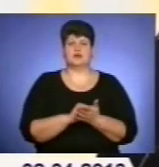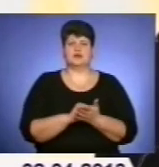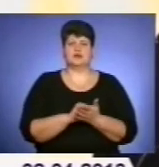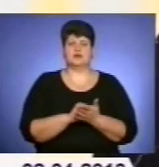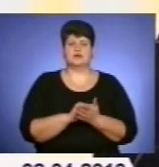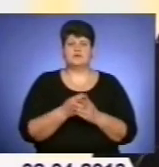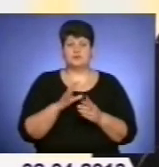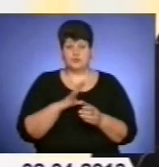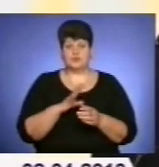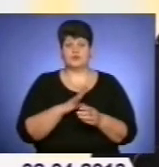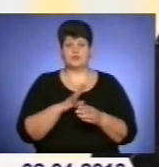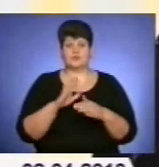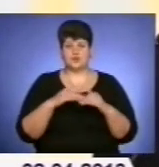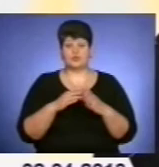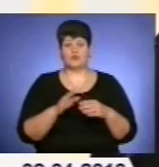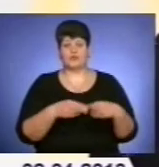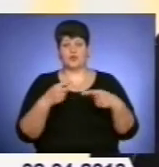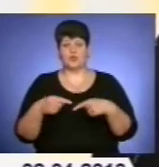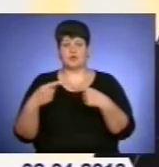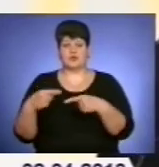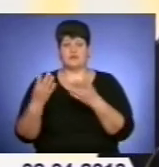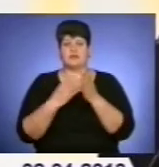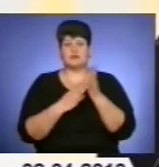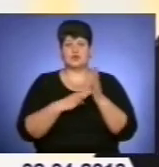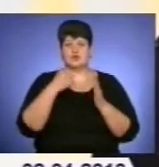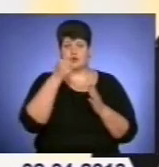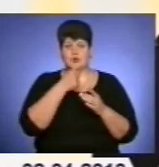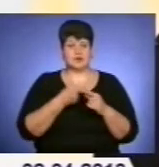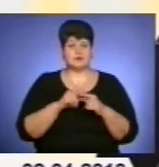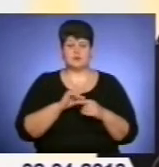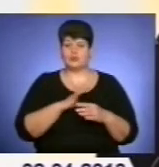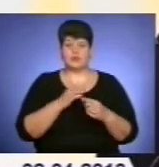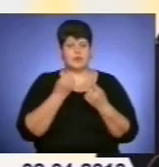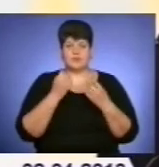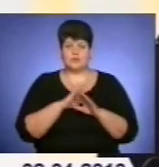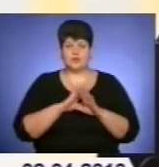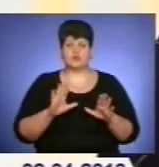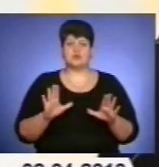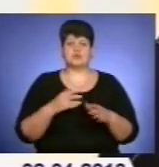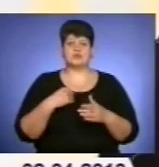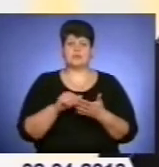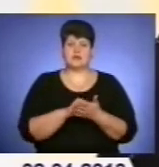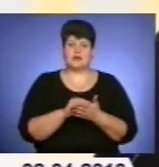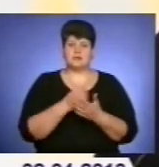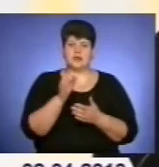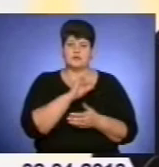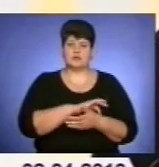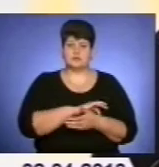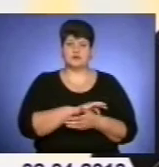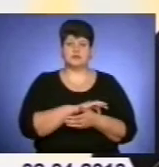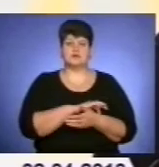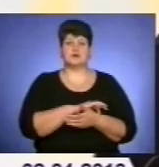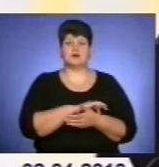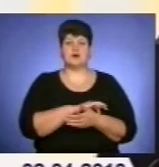він йшов з рук в руки. І в 90-х роках це ще не так просто було матеріалами цими скористуватись. Ну і